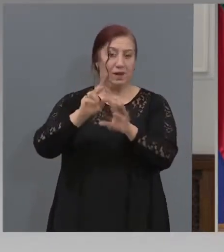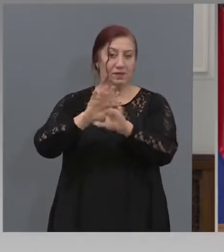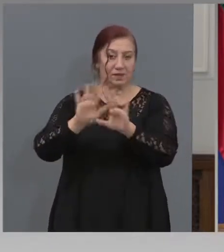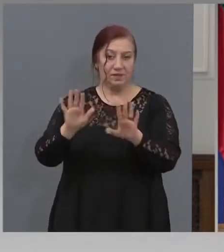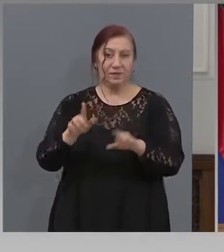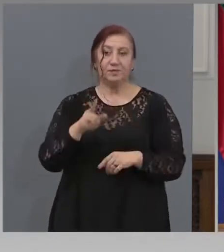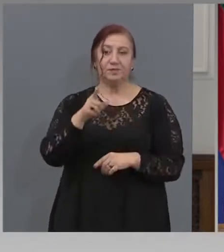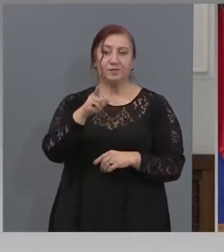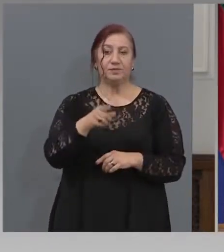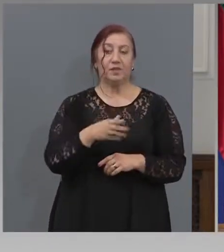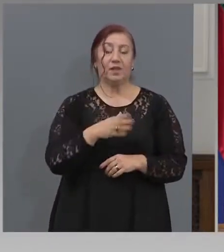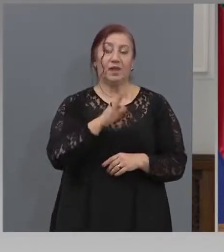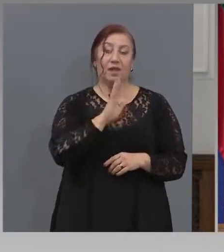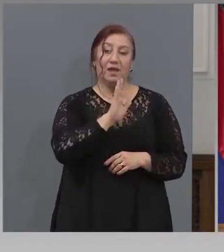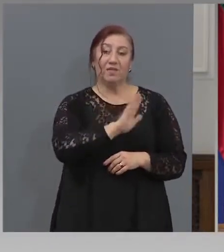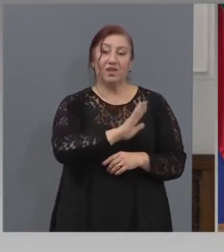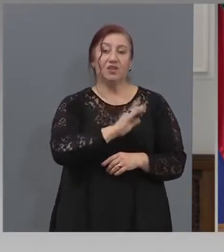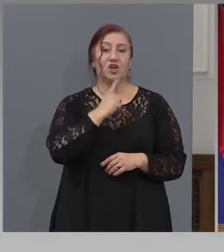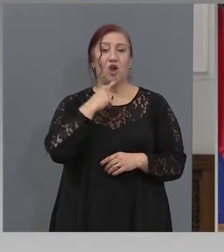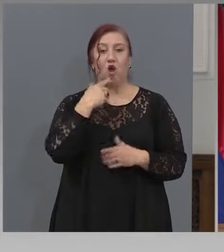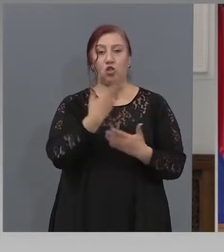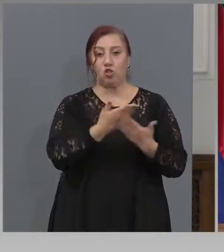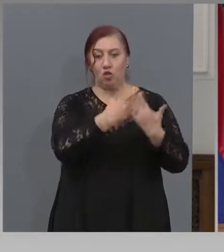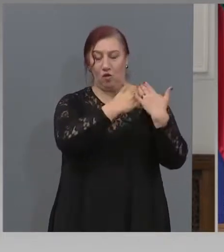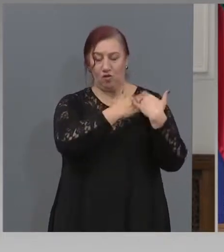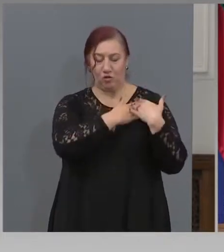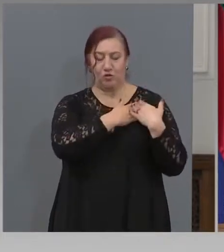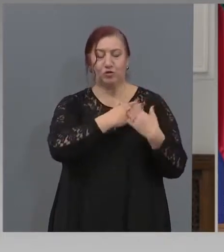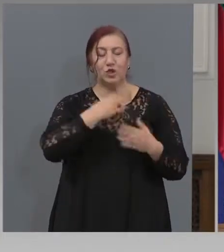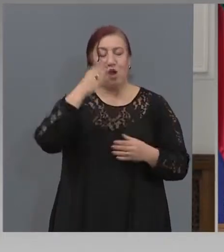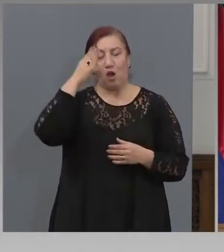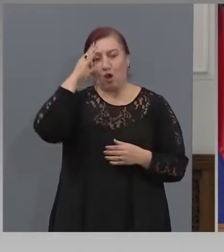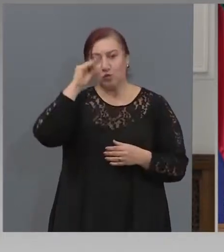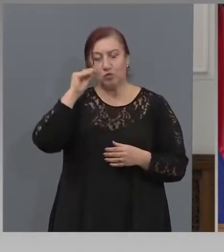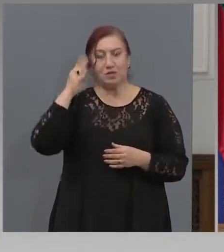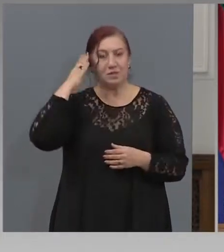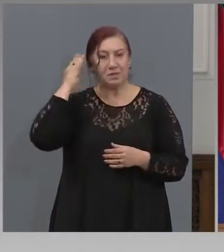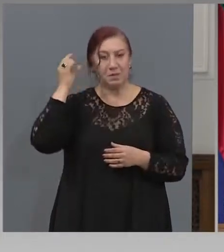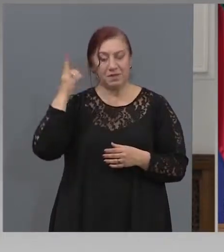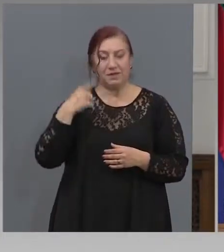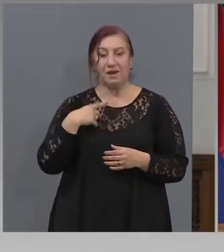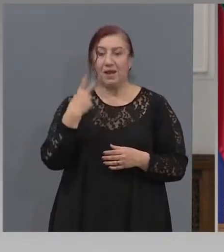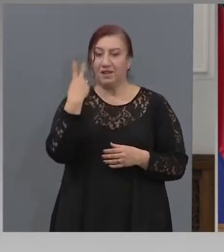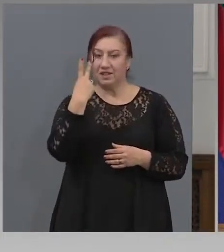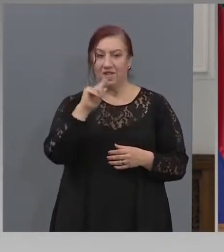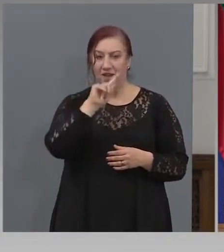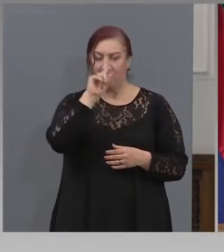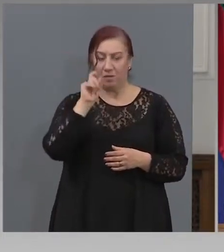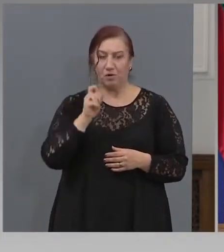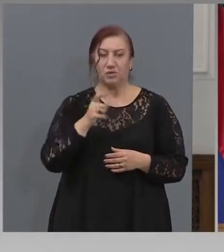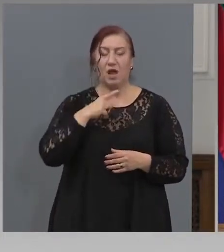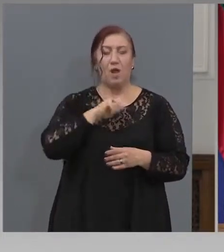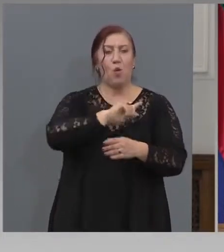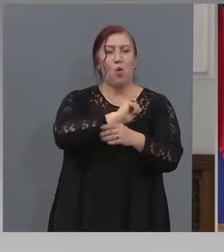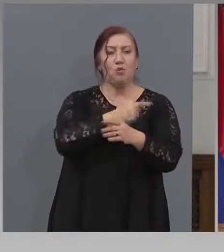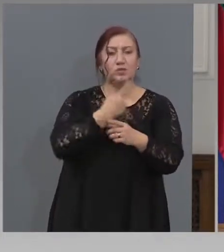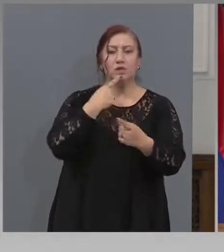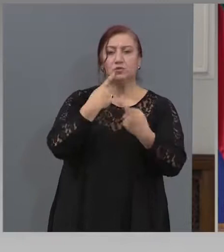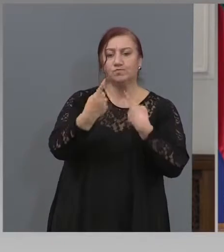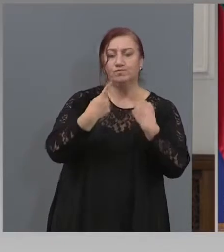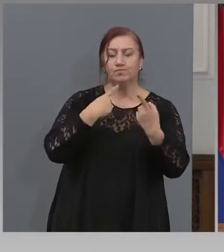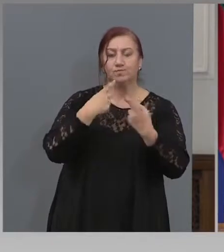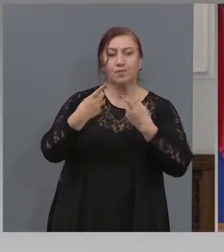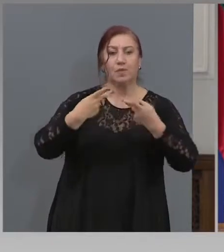господин Премьер, два въпроса. Първо усилено се обсъжда отварянето на детски градини и яслине, това